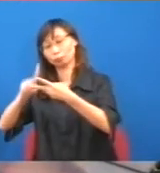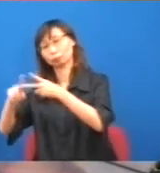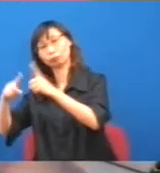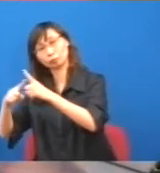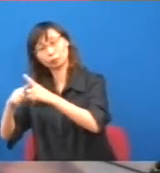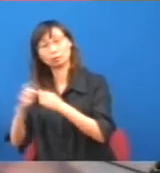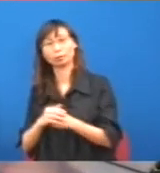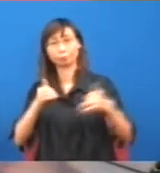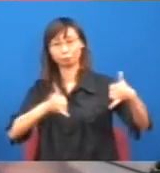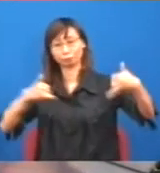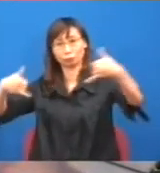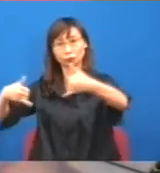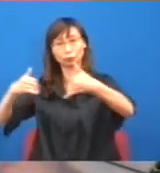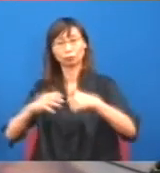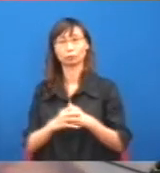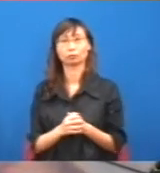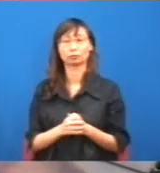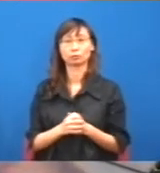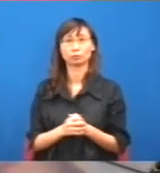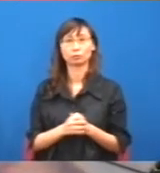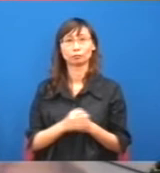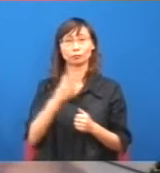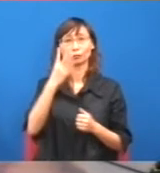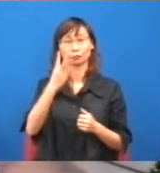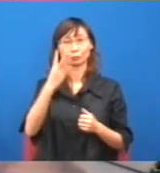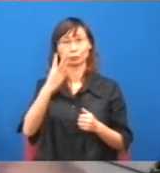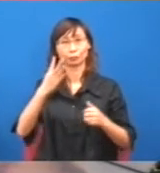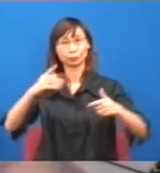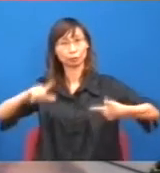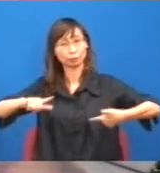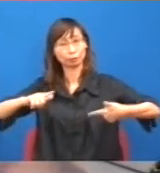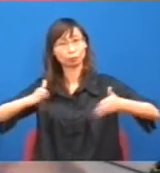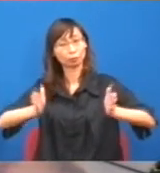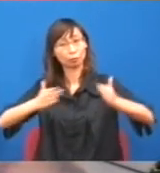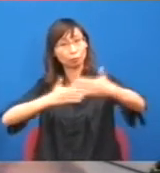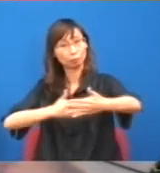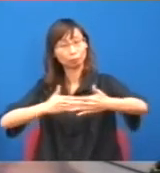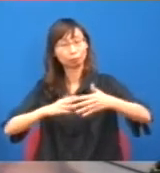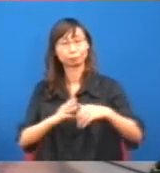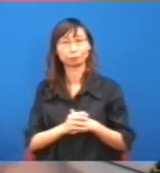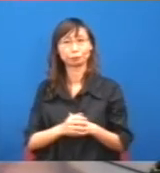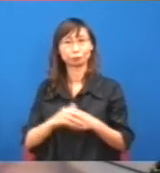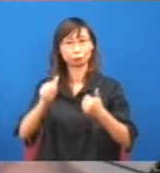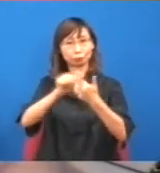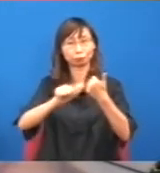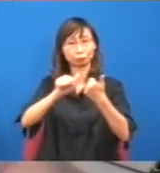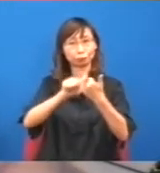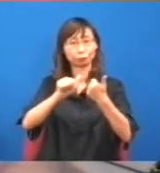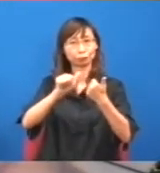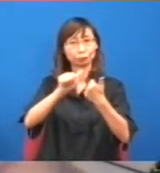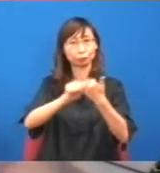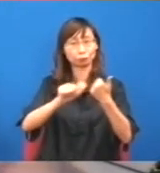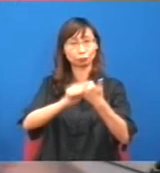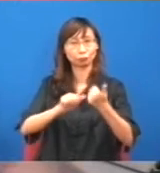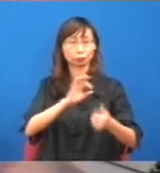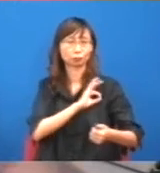這個四方委員會,終於大家談了,由28元,加到30元,